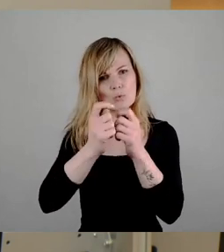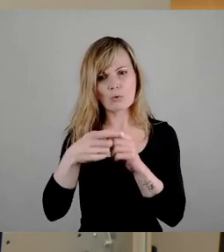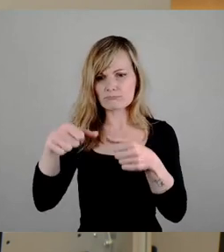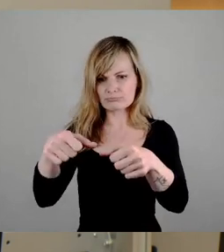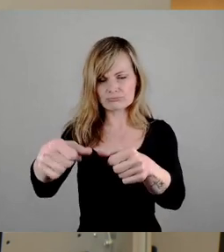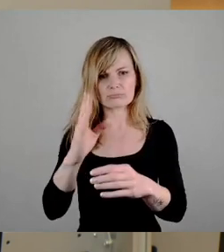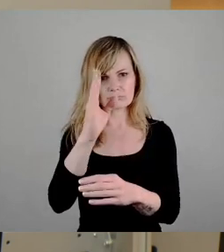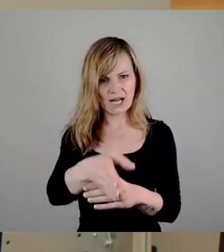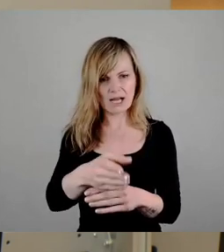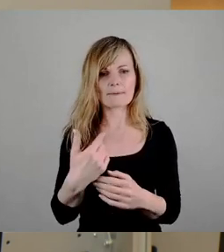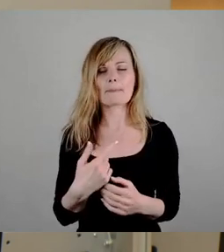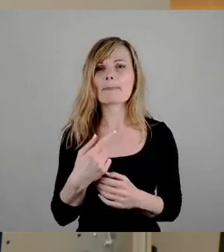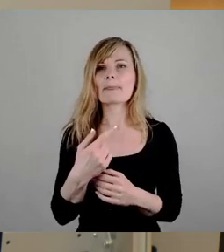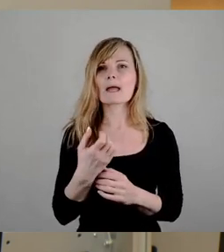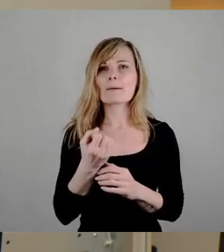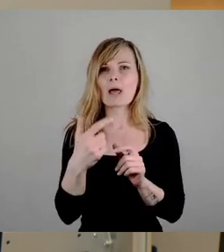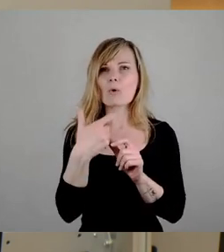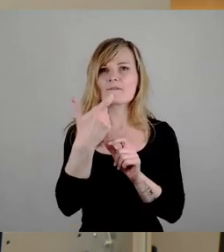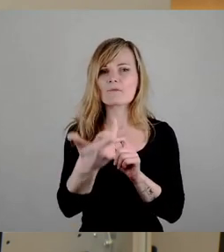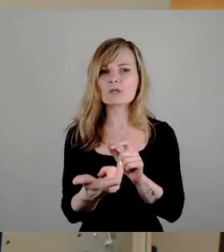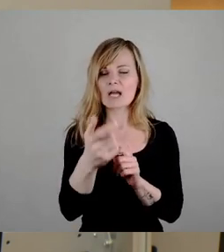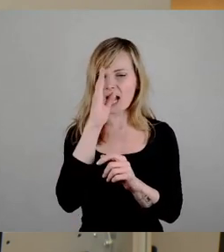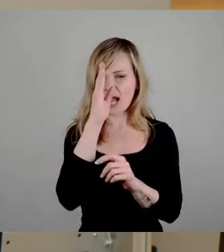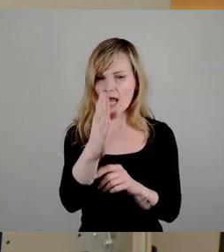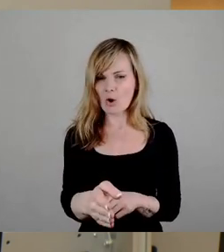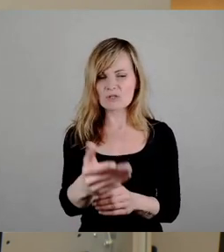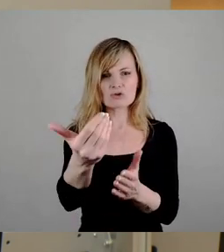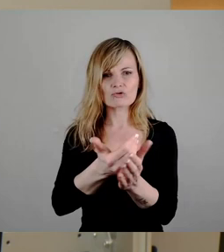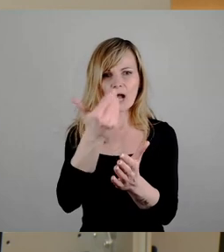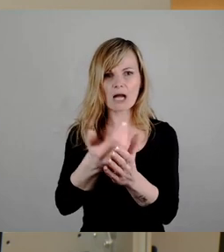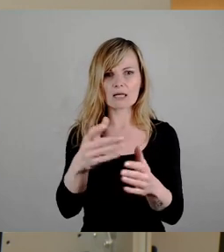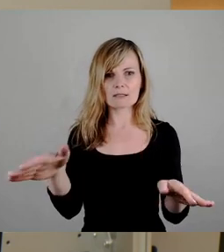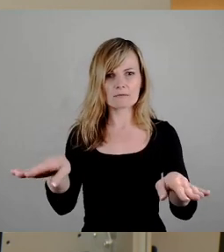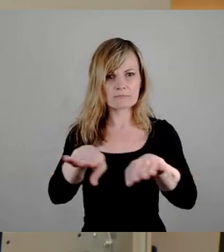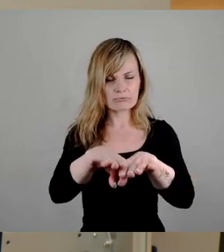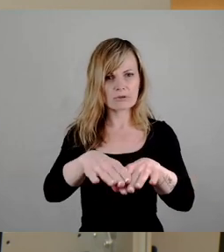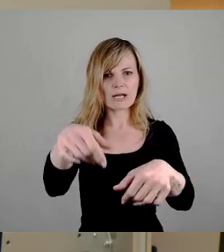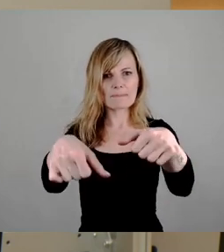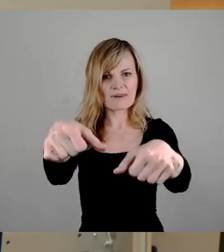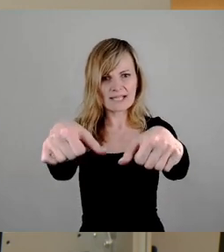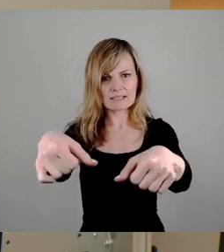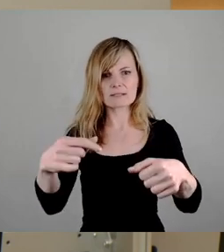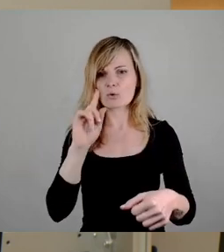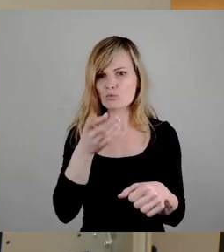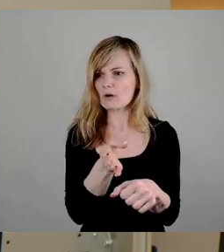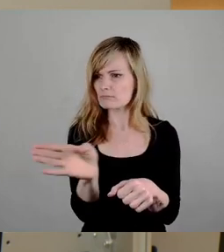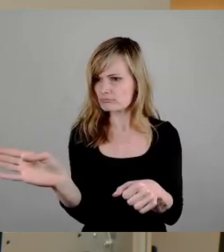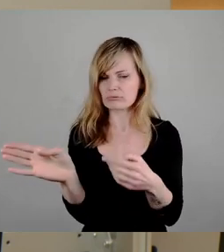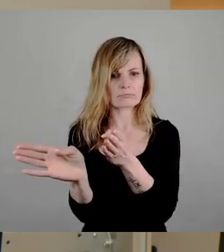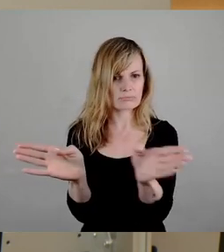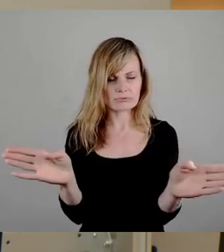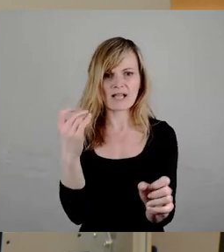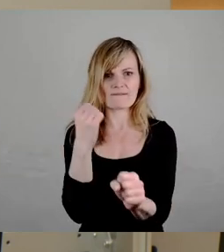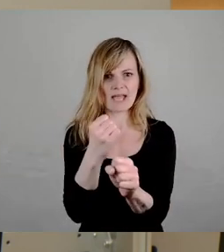Ausspur auf dem blauen Wunder einsparen. Man könnte sagen, man kann nur nach links und nach rechts fahren. Und damit habe ich eine Fahrspur weniger, habe im Prinzip eine,